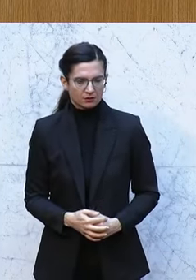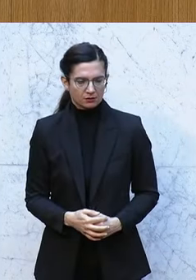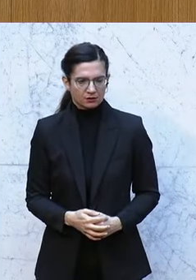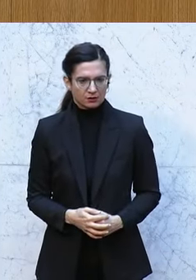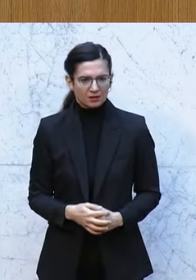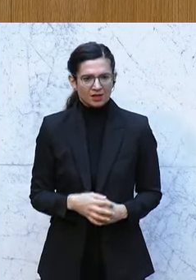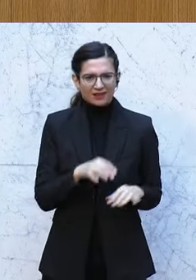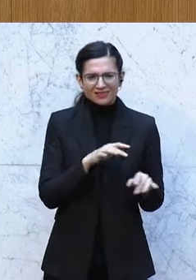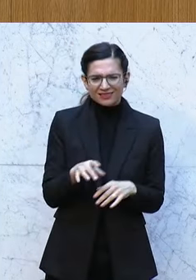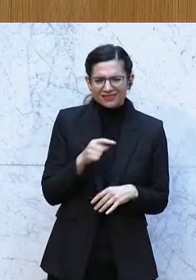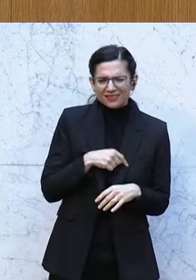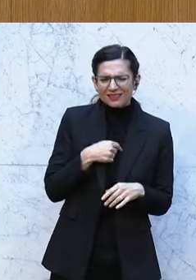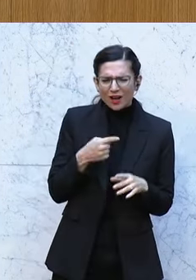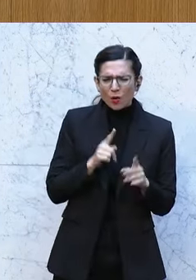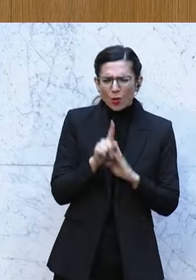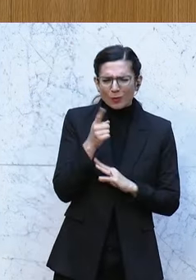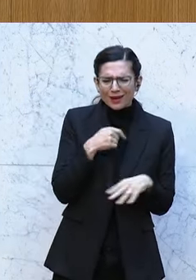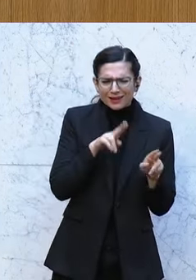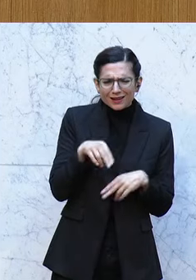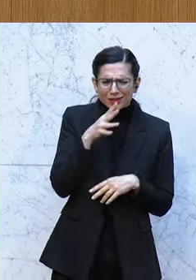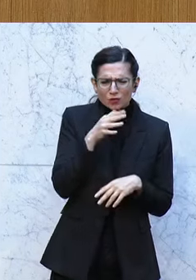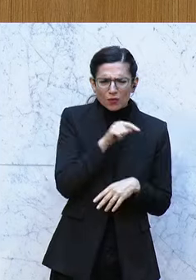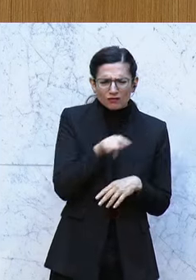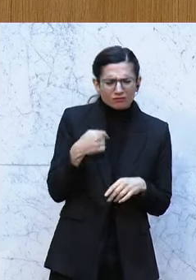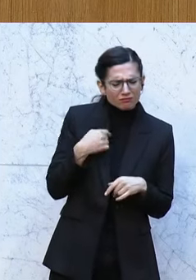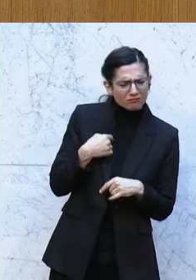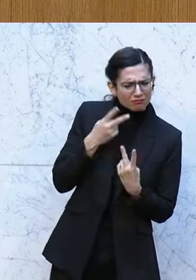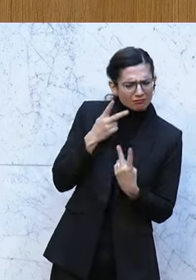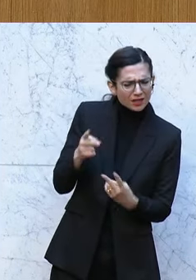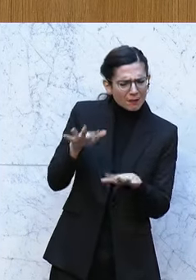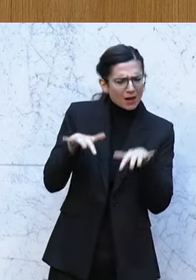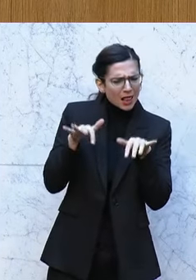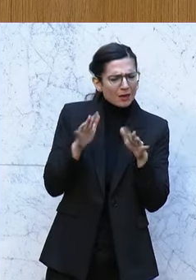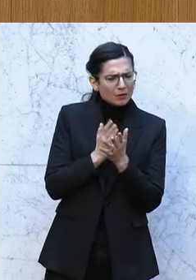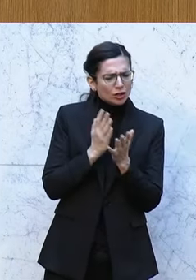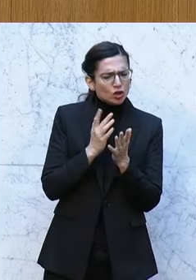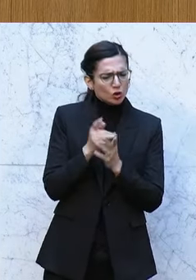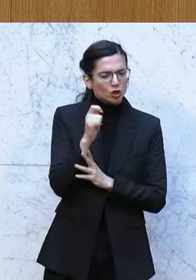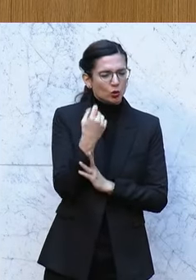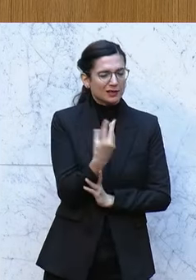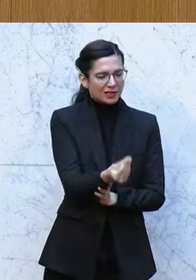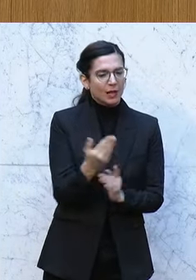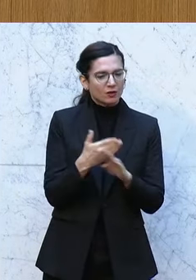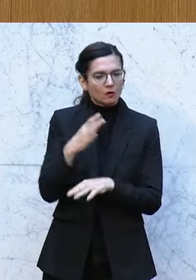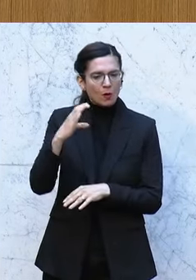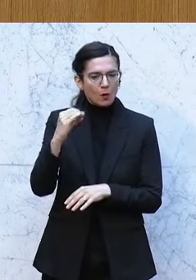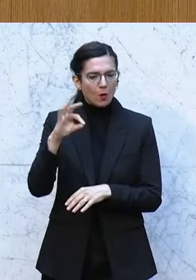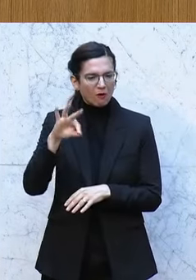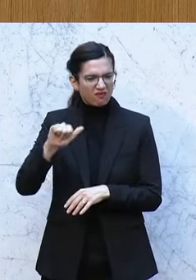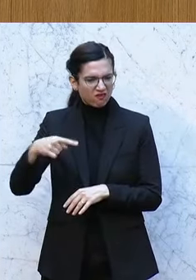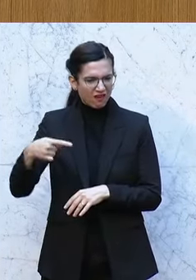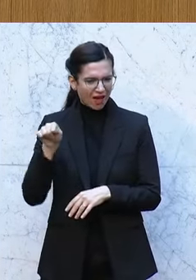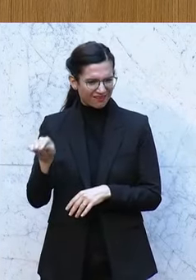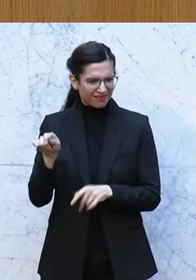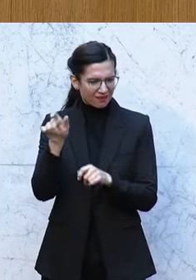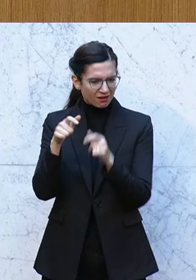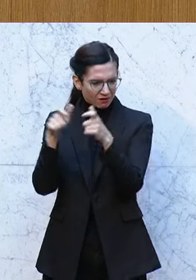Der VfGH hat uns dann im Oktober Recht gegeben und hat quasi dem Parlament den Schlüssel zu Kofag gegeben. Man muss dazu